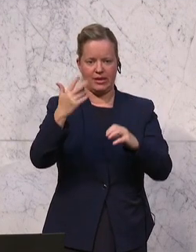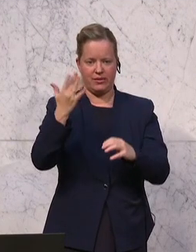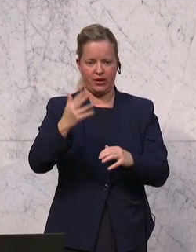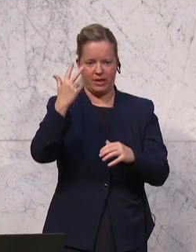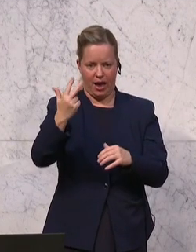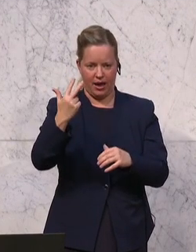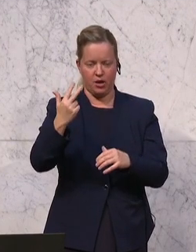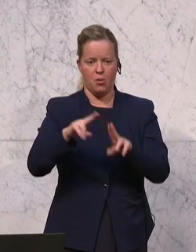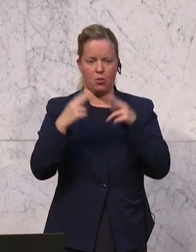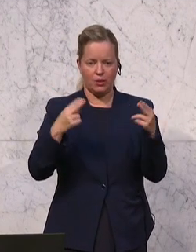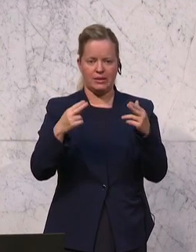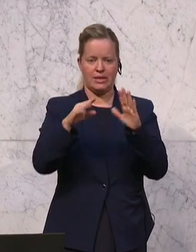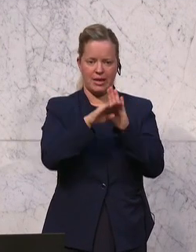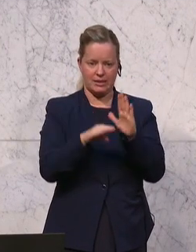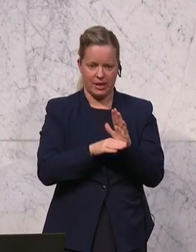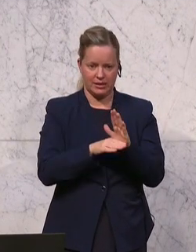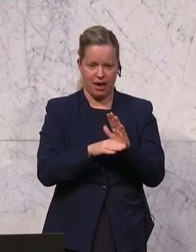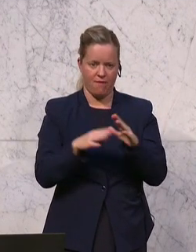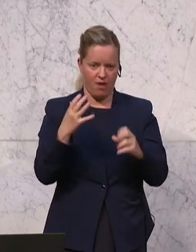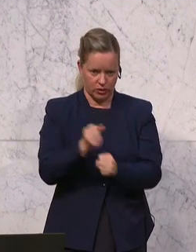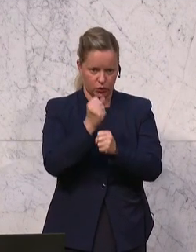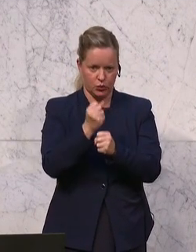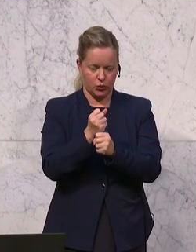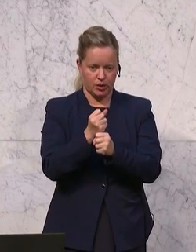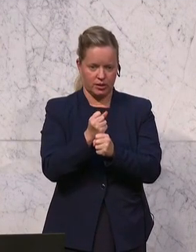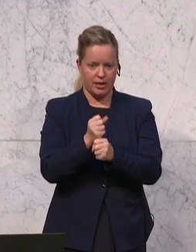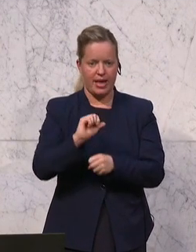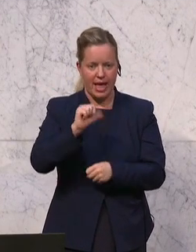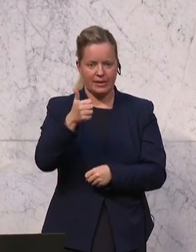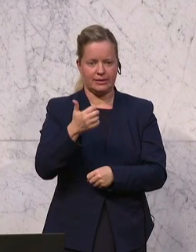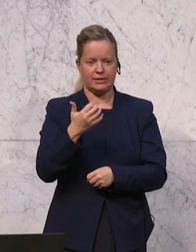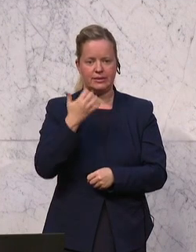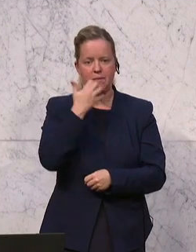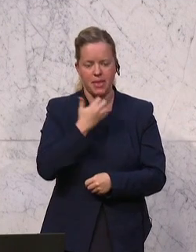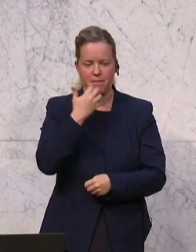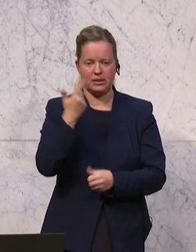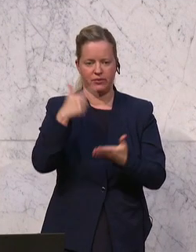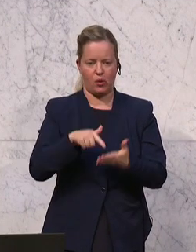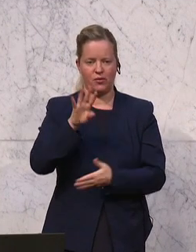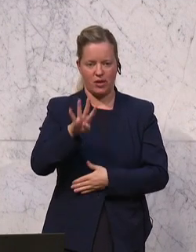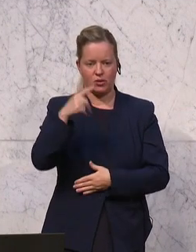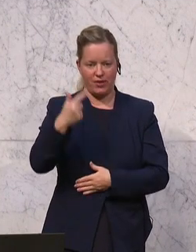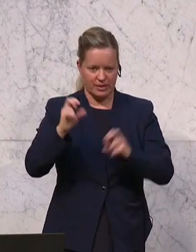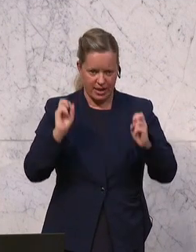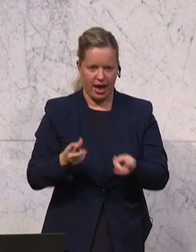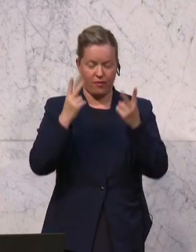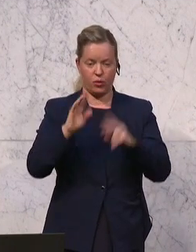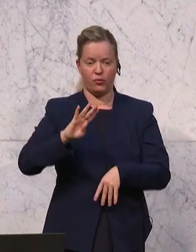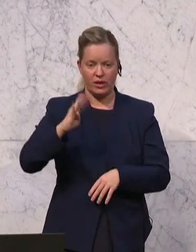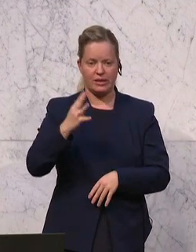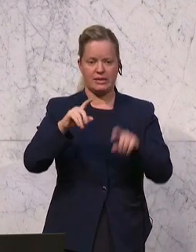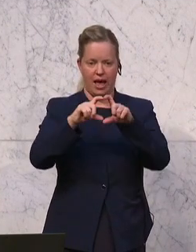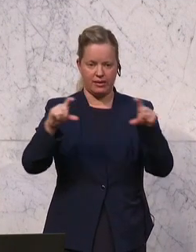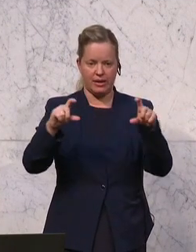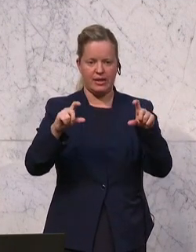in der Fassung der Bundesgesetze tritt mit 1. September 2024 in Kraft und viertens, im